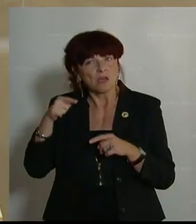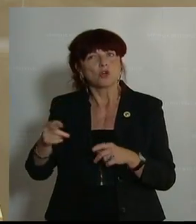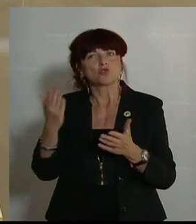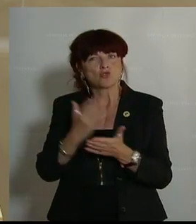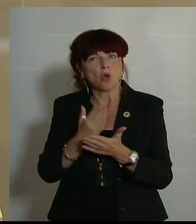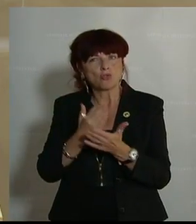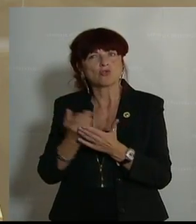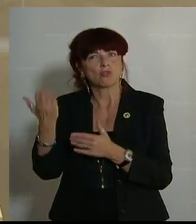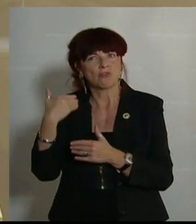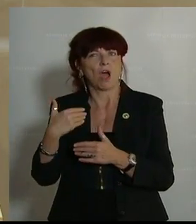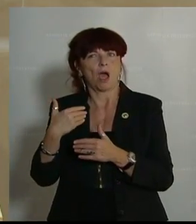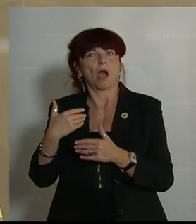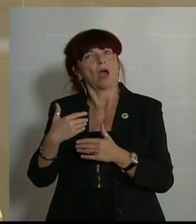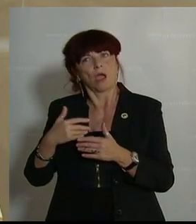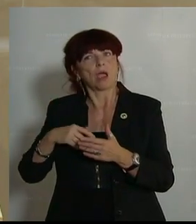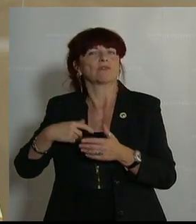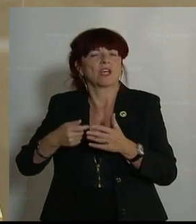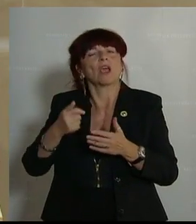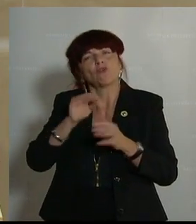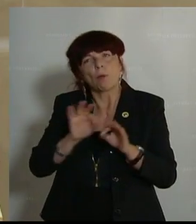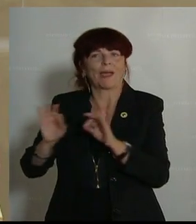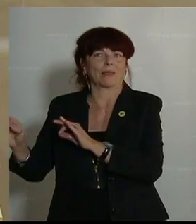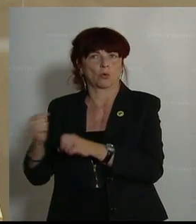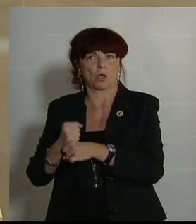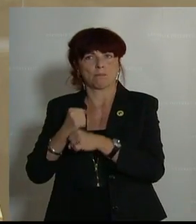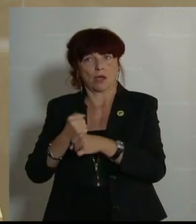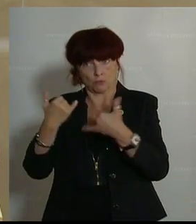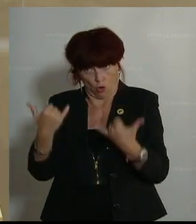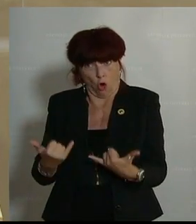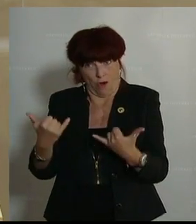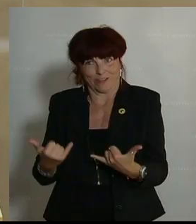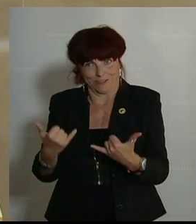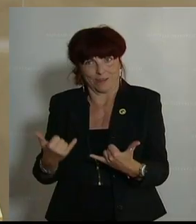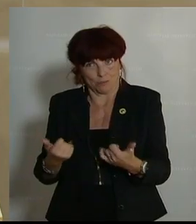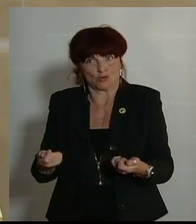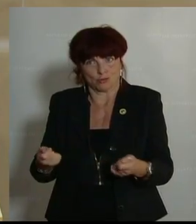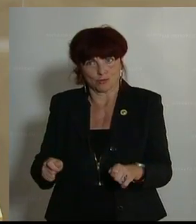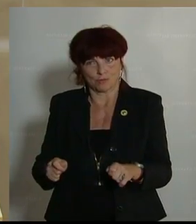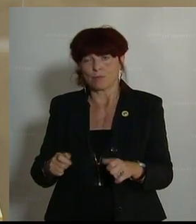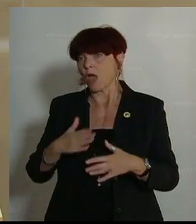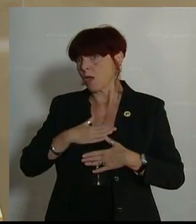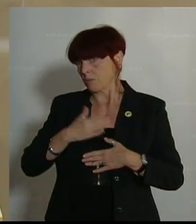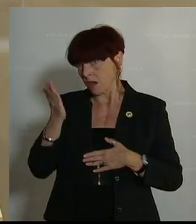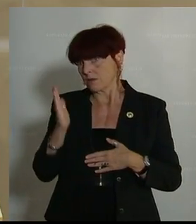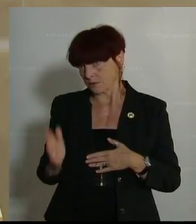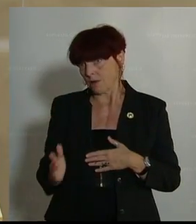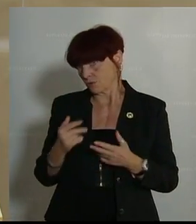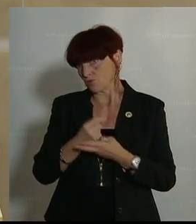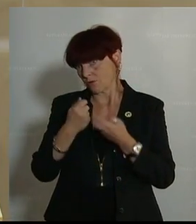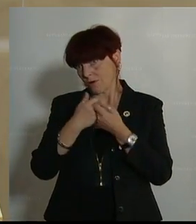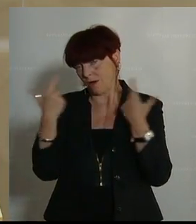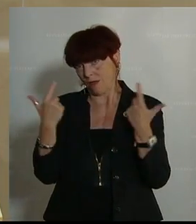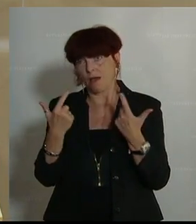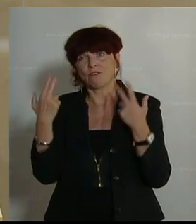Möglichkeit geschaffen worden. Und von meiner Seite her ist der Kernpunkt dieser Regelung ganz klar. Der sieht